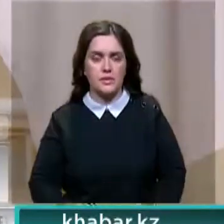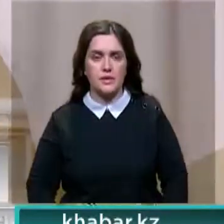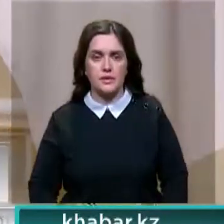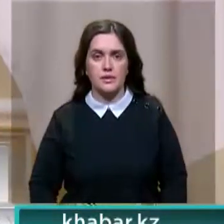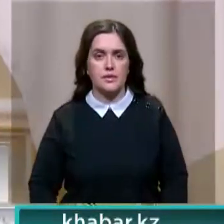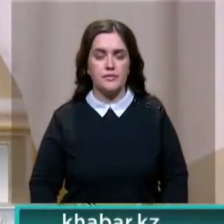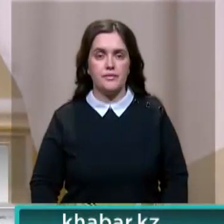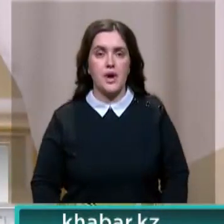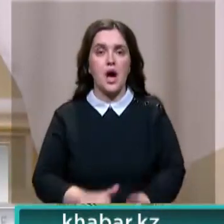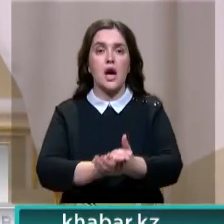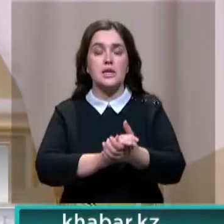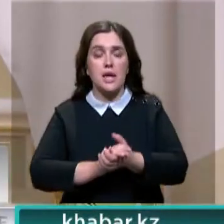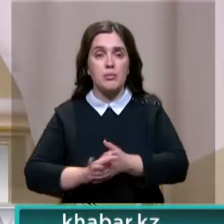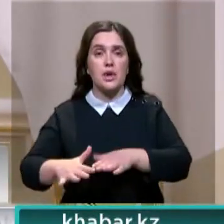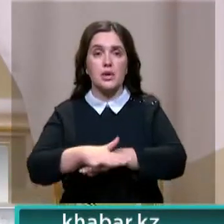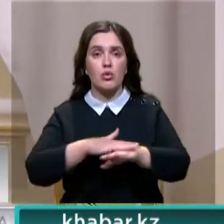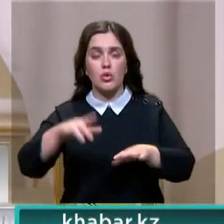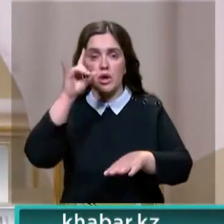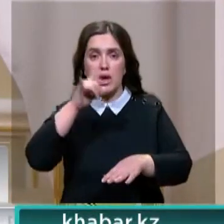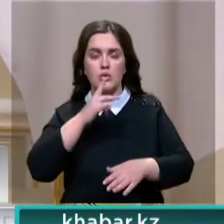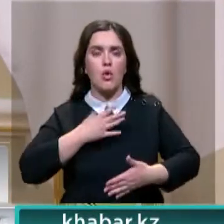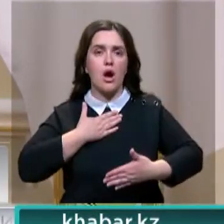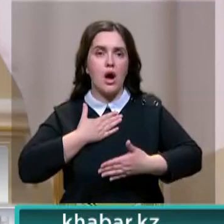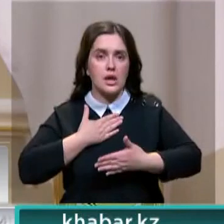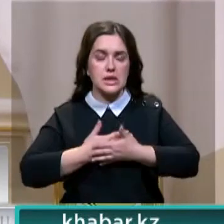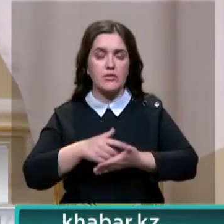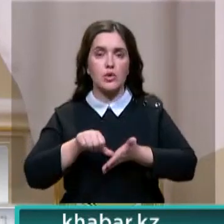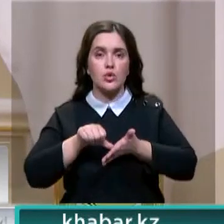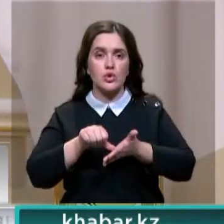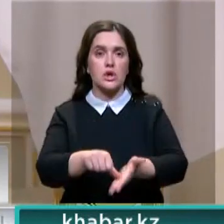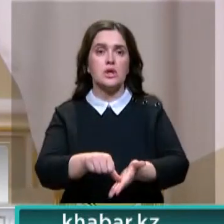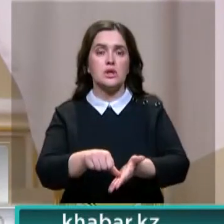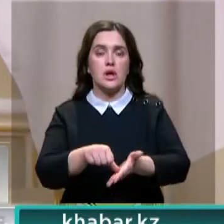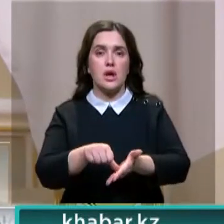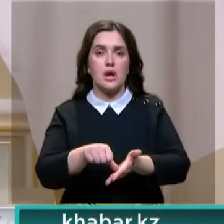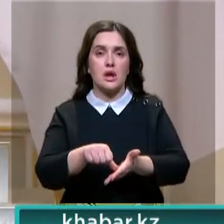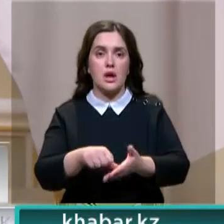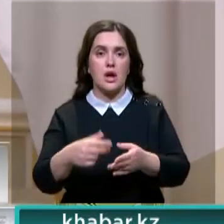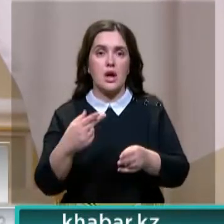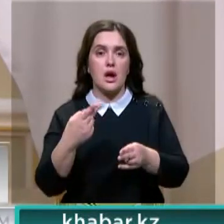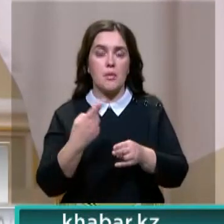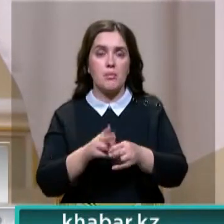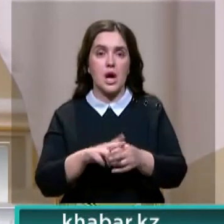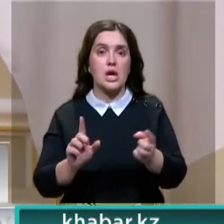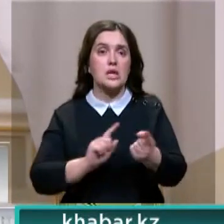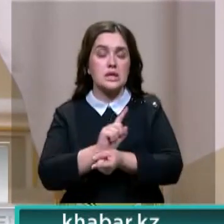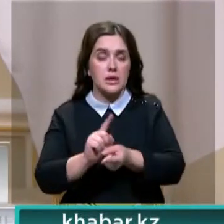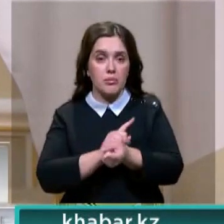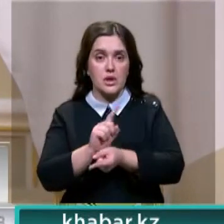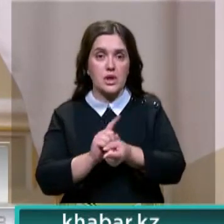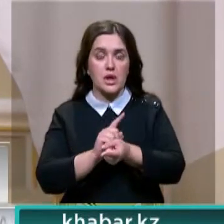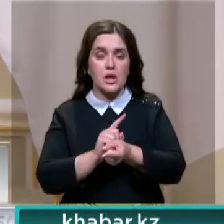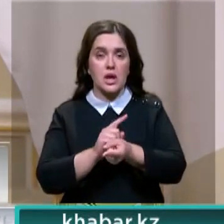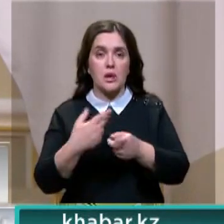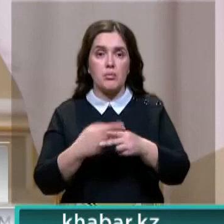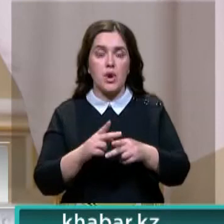Ассамблея народа Казахстана должна принять активное участие в продвижении этого феноменального явления, в основе которого лежит